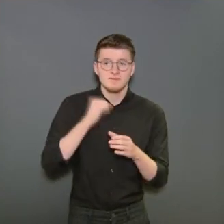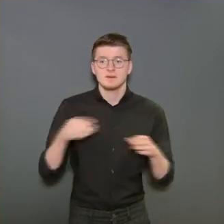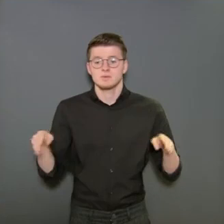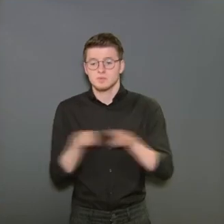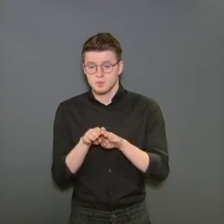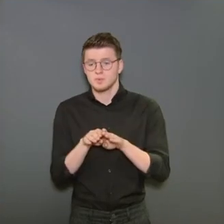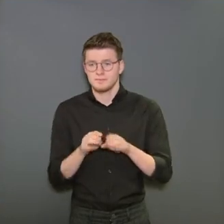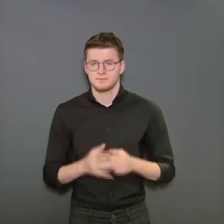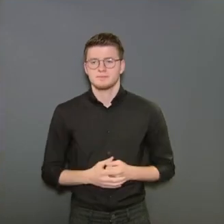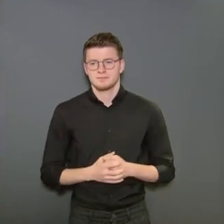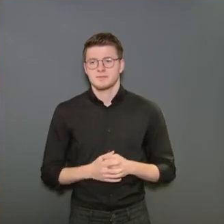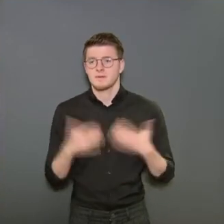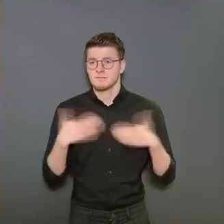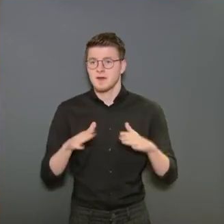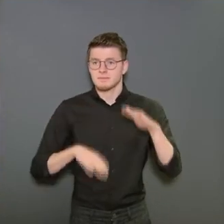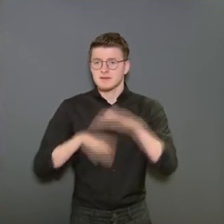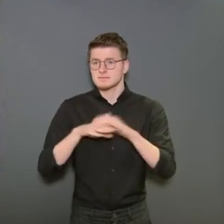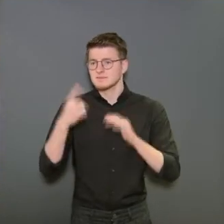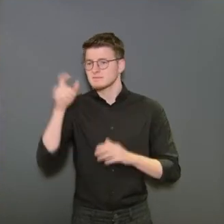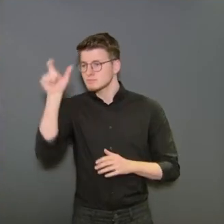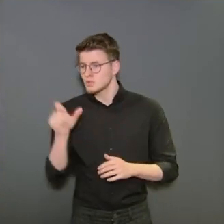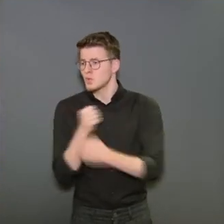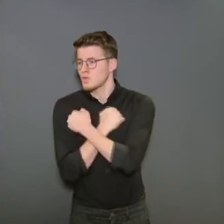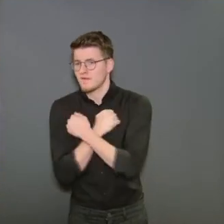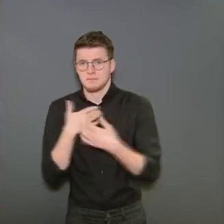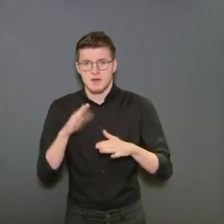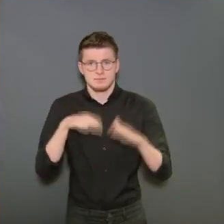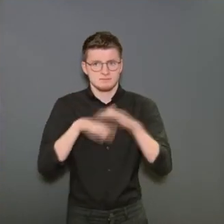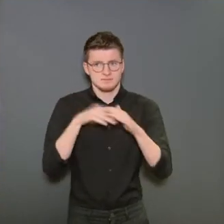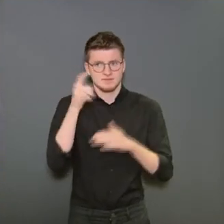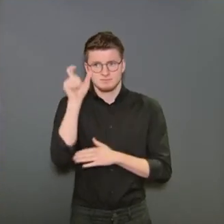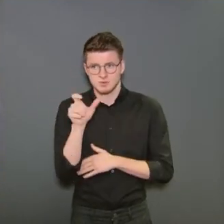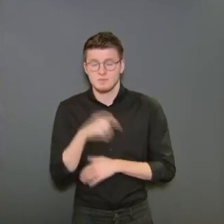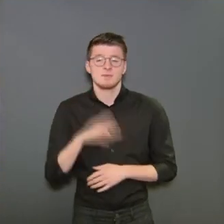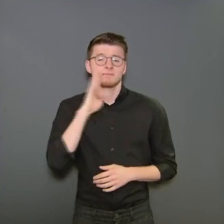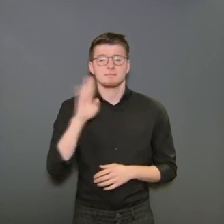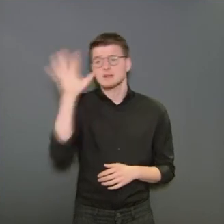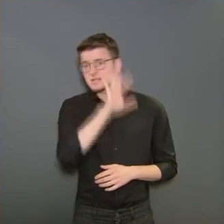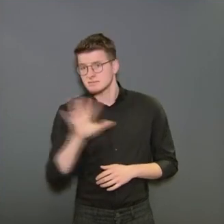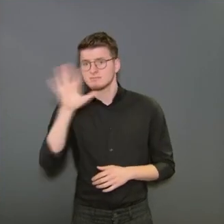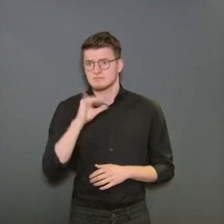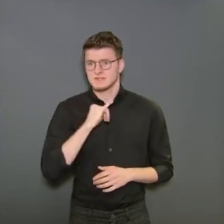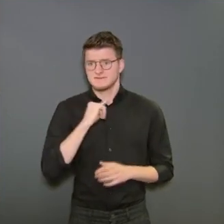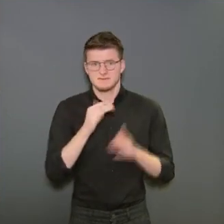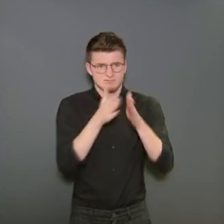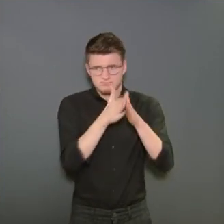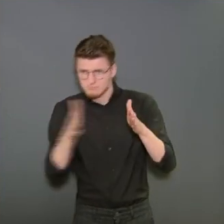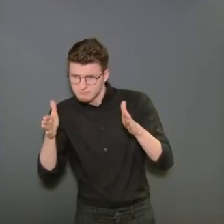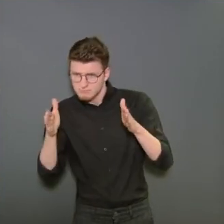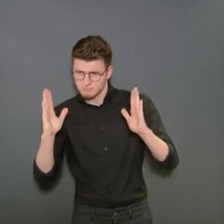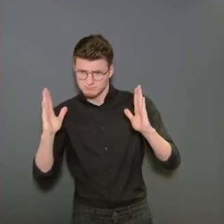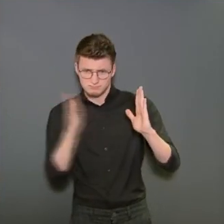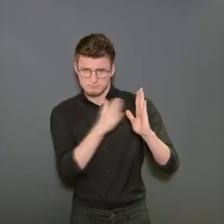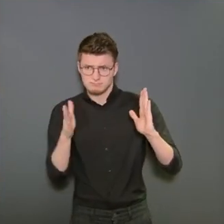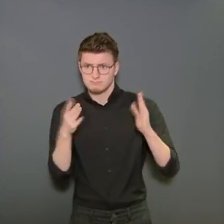été fermés. Il y a encore un contact rapproché, autorisé. Il y a également un couvre-feu généralisé dans